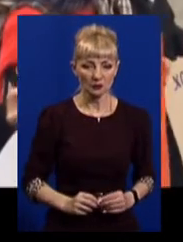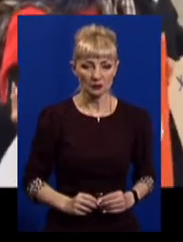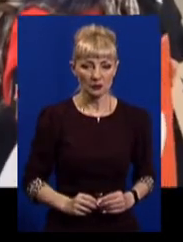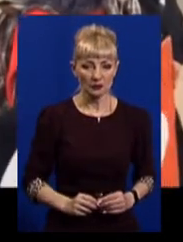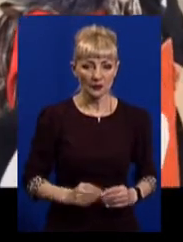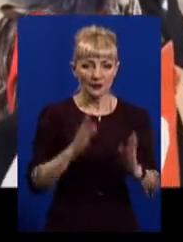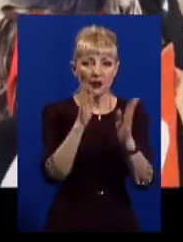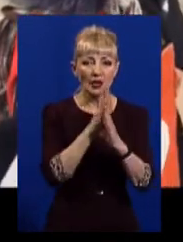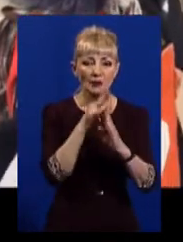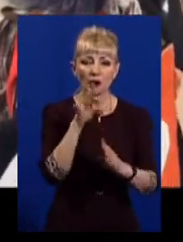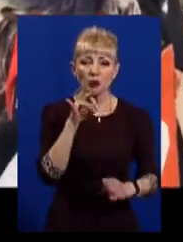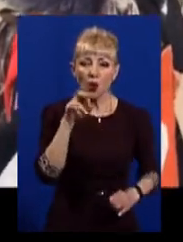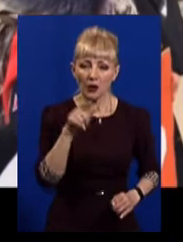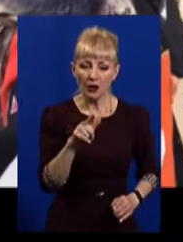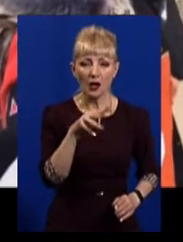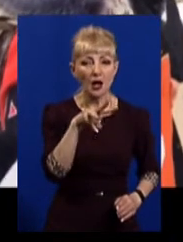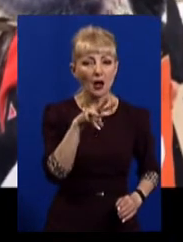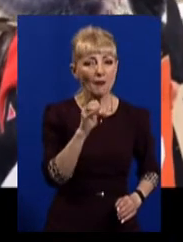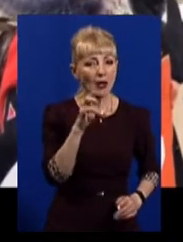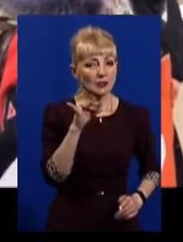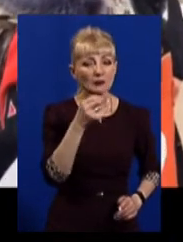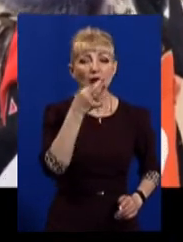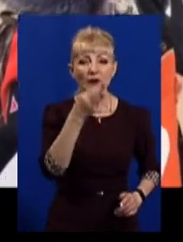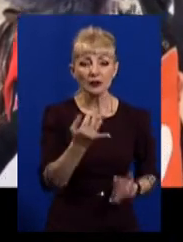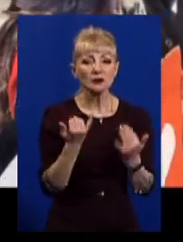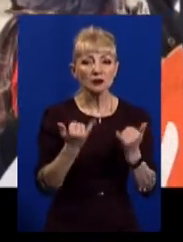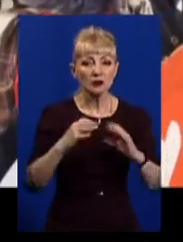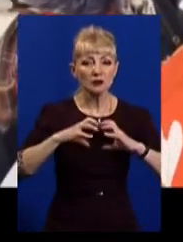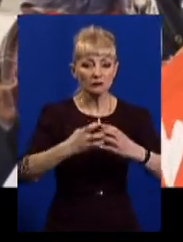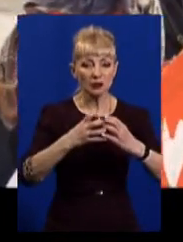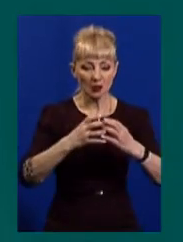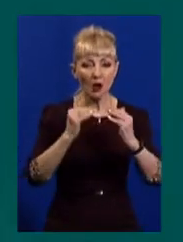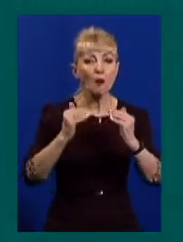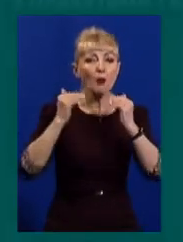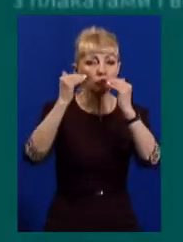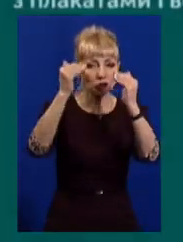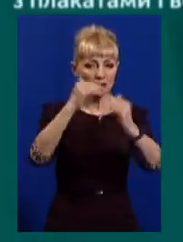Кліматолог Надія Максименко каже, нині на планеті відбувається підвищення температури.